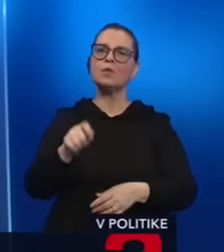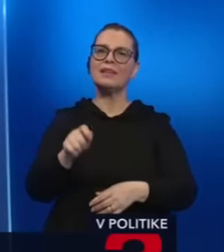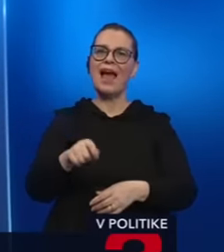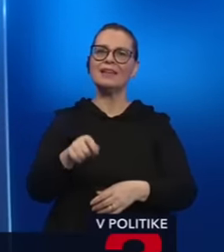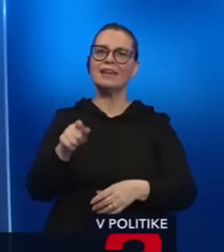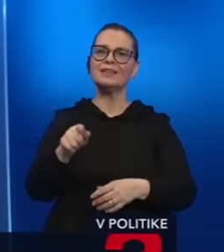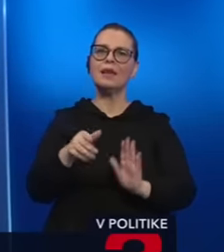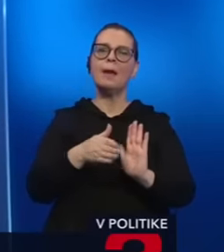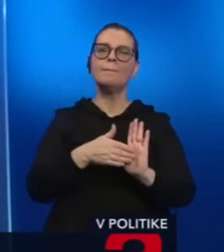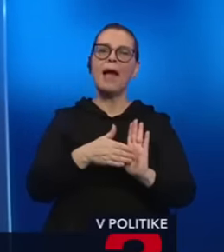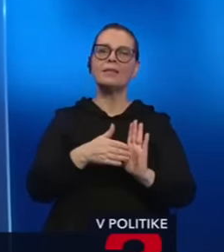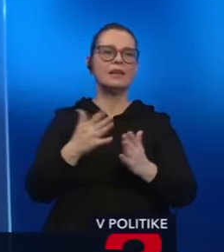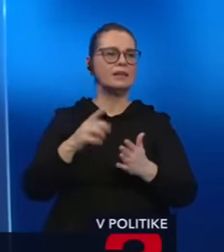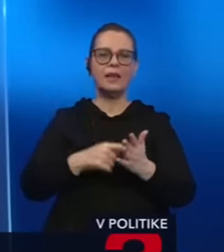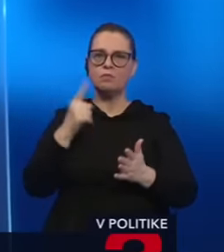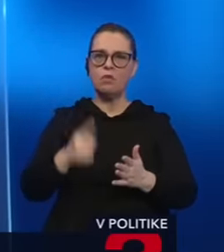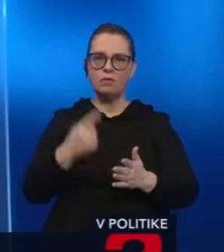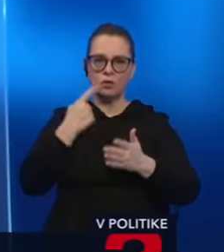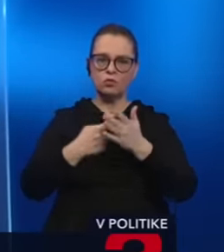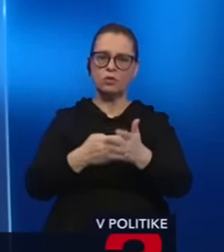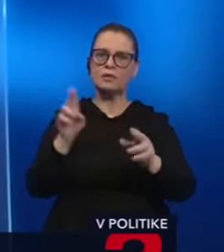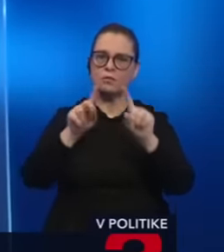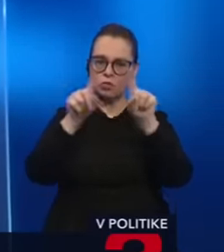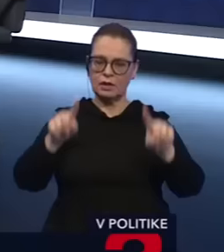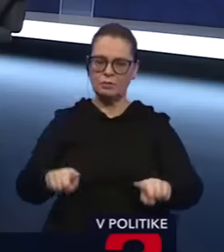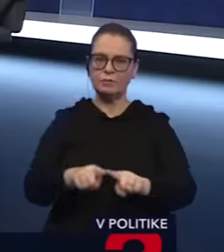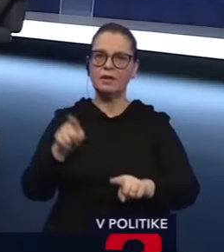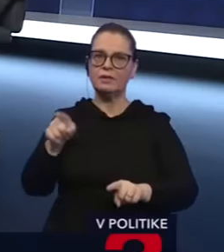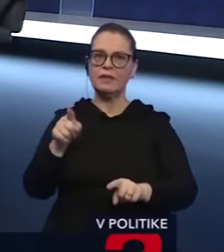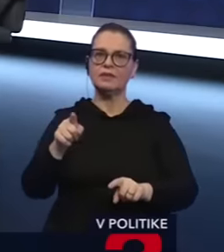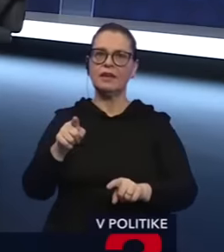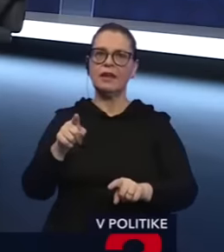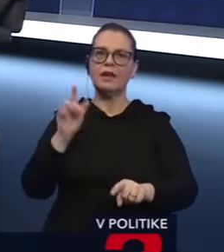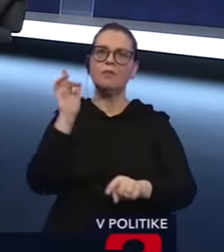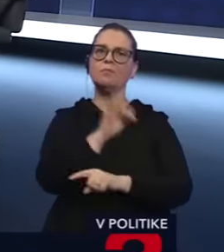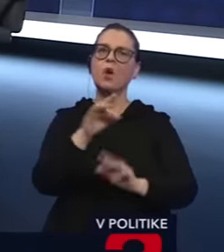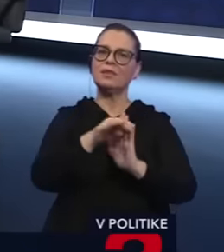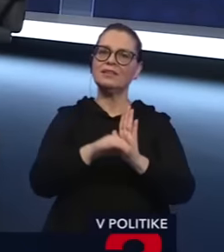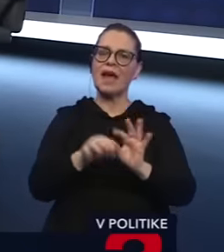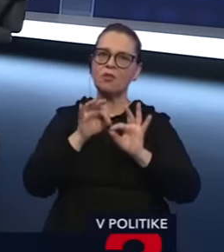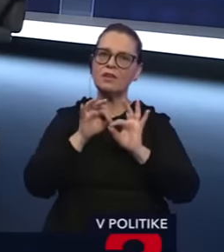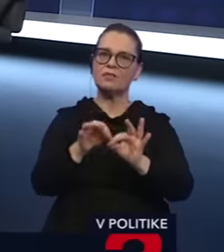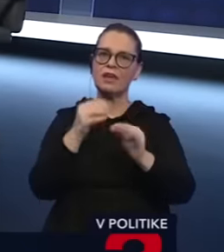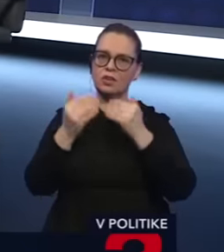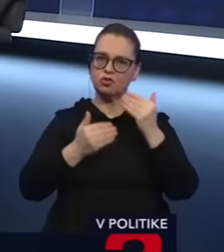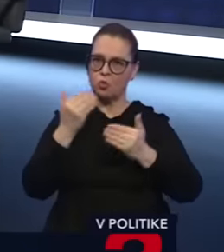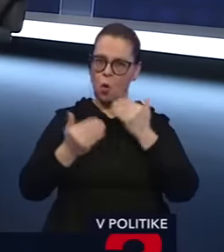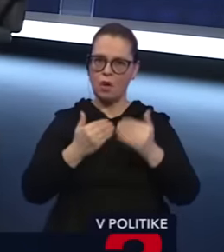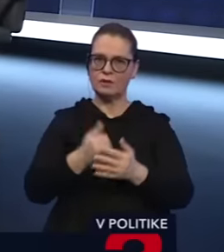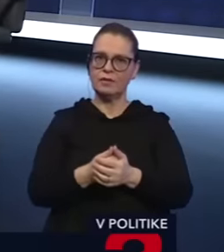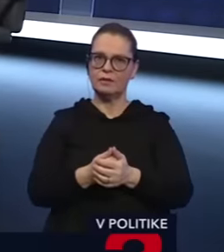v mandáte svojho výkonu povinnosť ukazovať niekoho modrý papierik. Vy ste nelegitímne viedli schôdze. Takže, ak chcete,